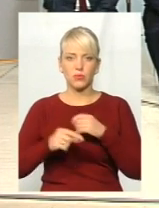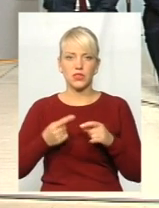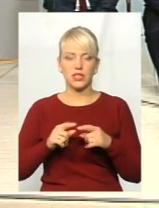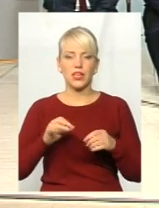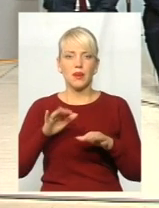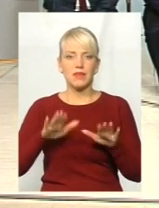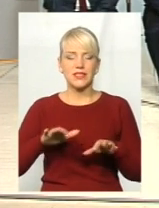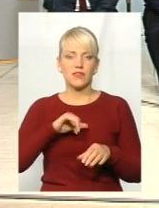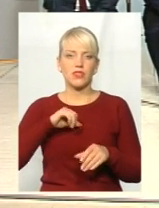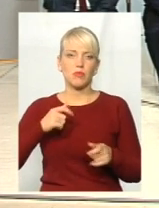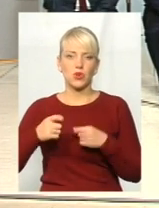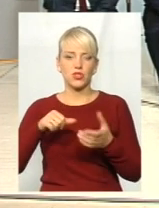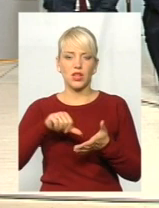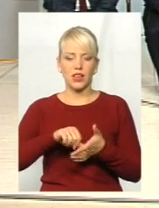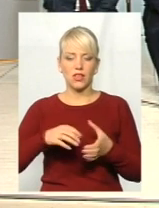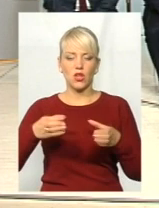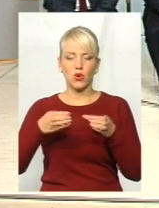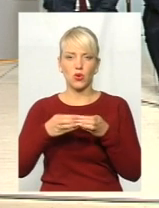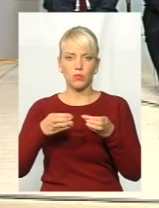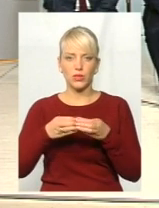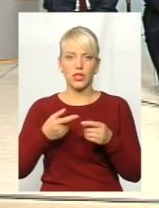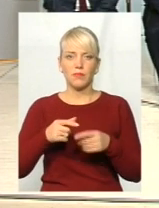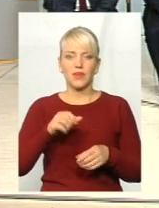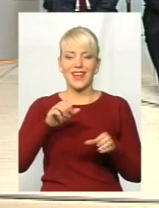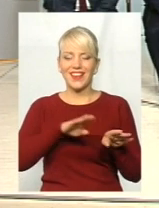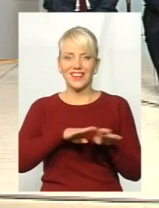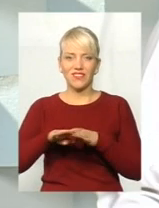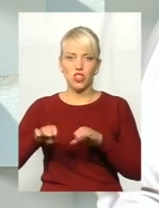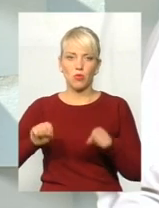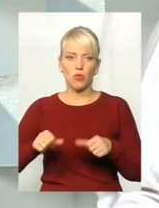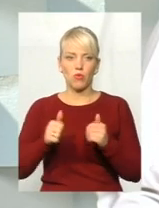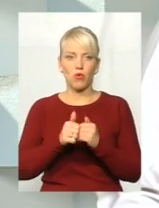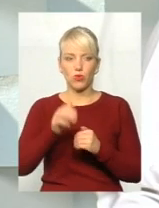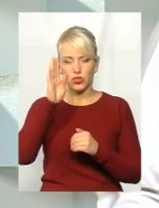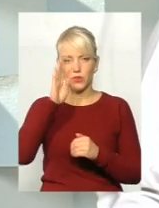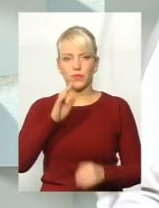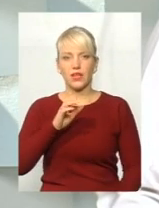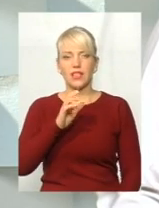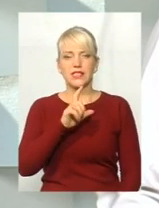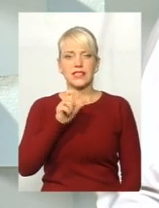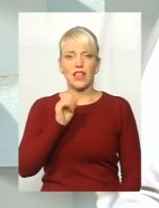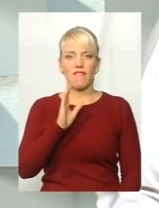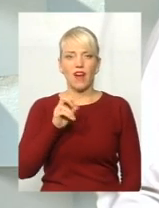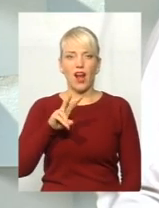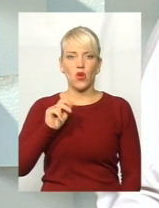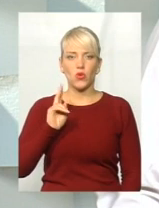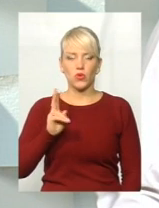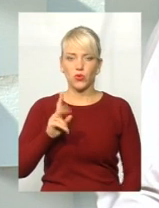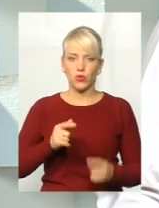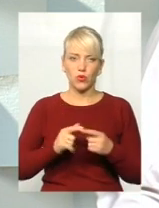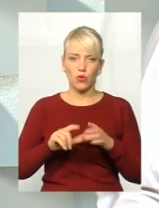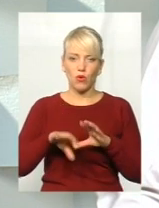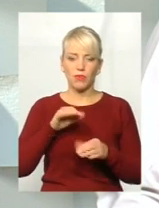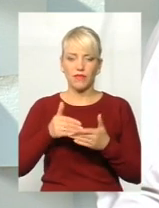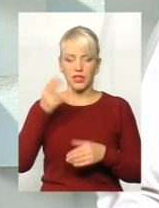самоврядування, член депутатської групи рівня можливості. Поруч із нею Юрій Анатолійович Завальнюк, обраний від Хмельницької